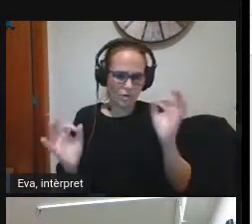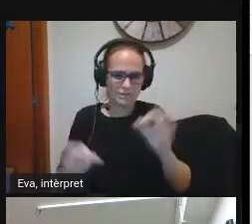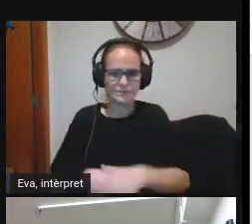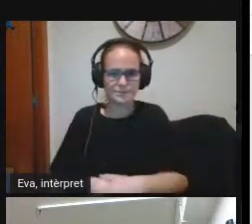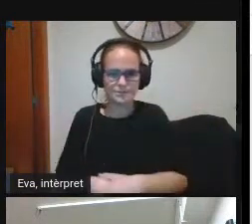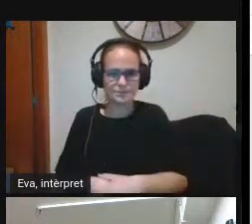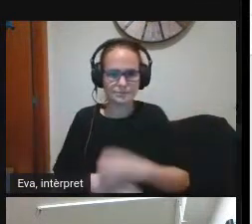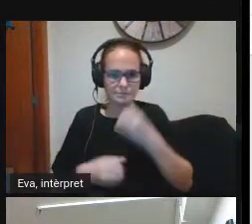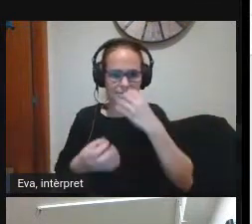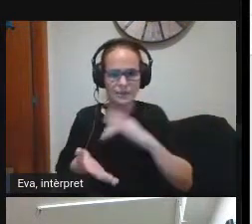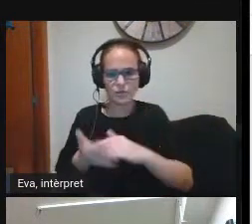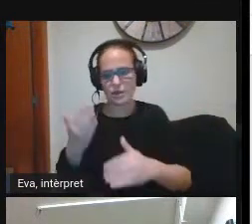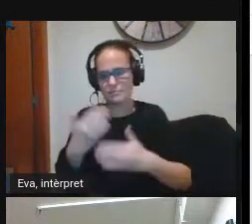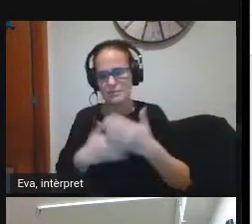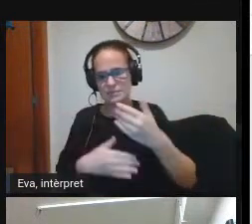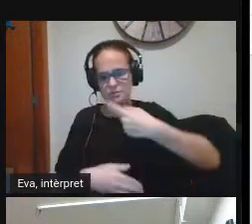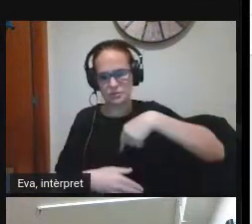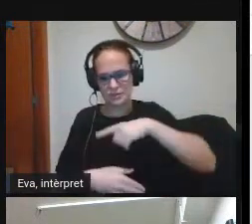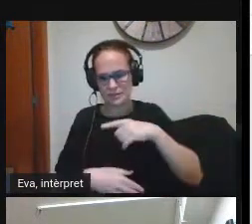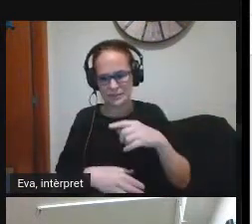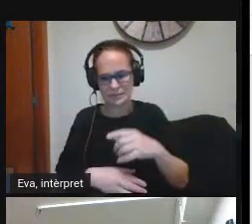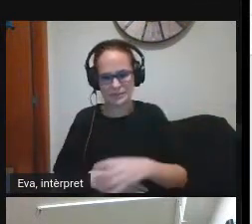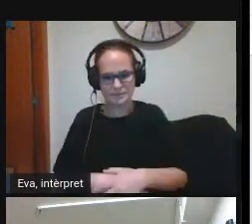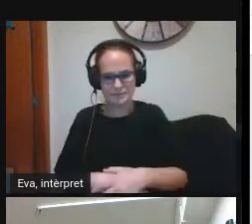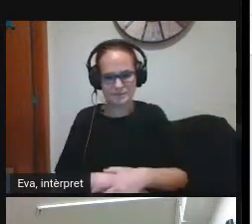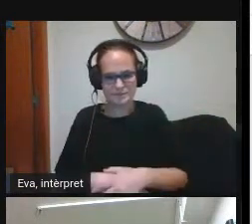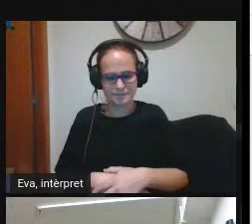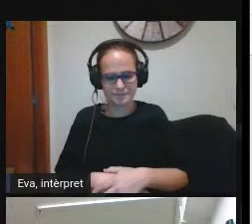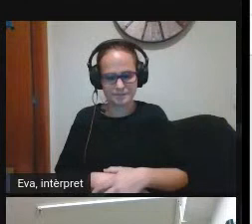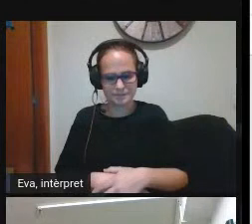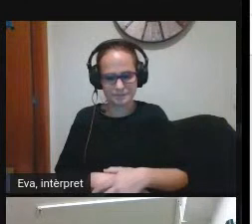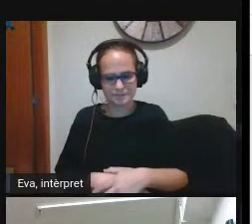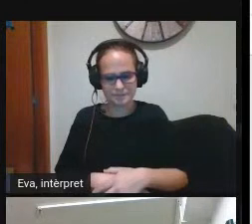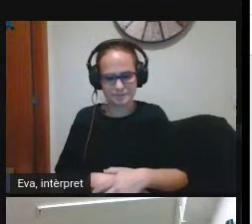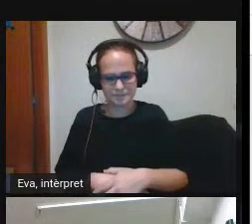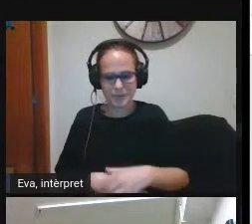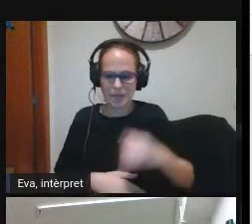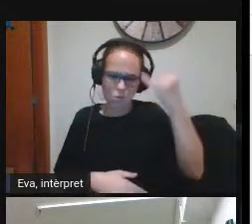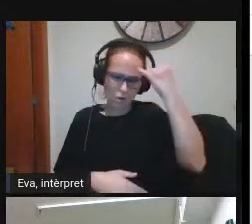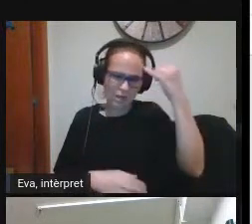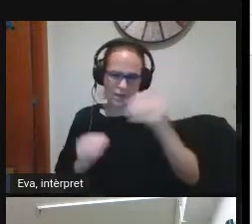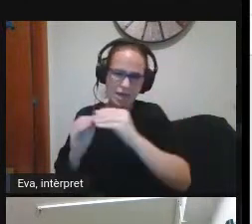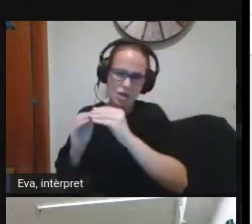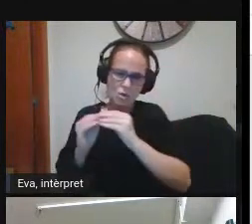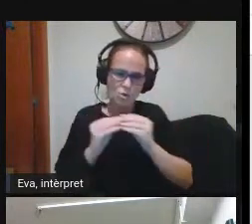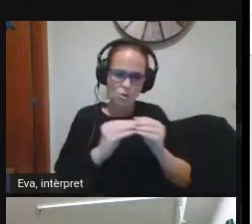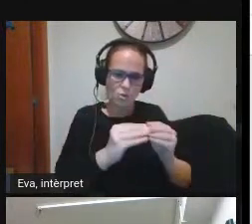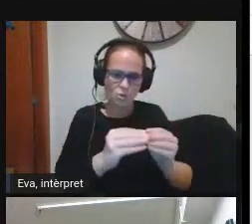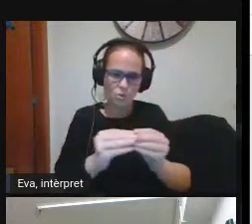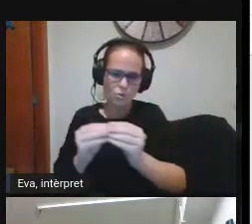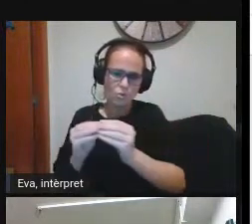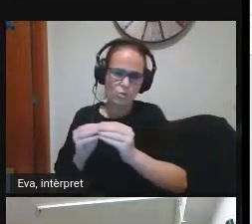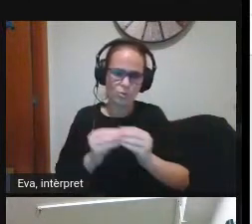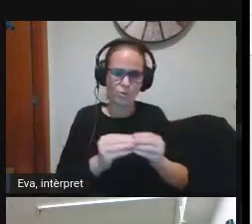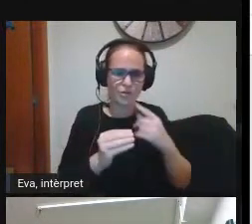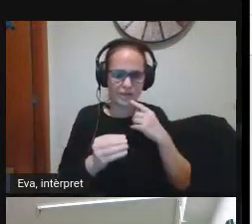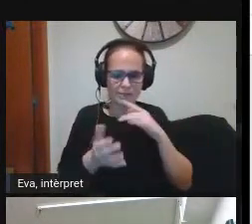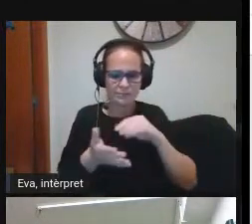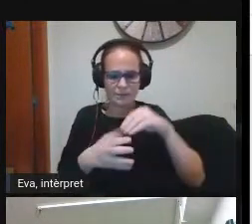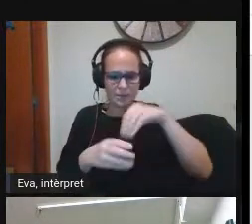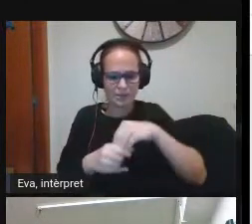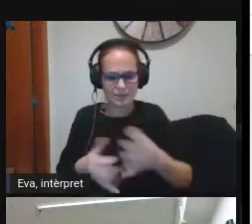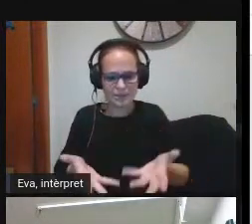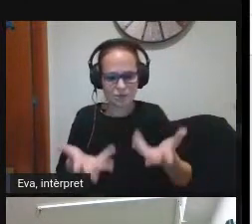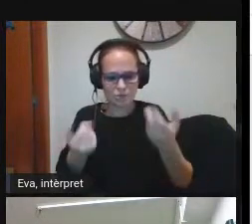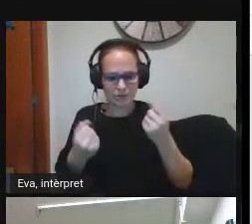que tenim en compte és que era una idea comú que la disparitat dins de la competència